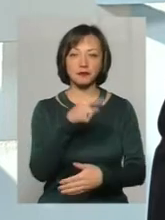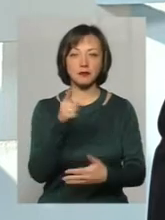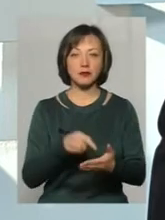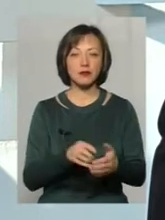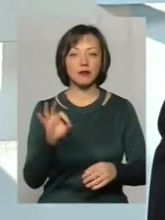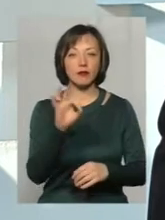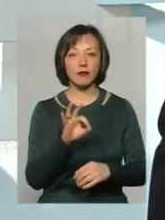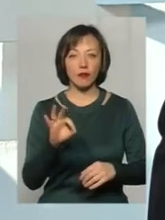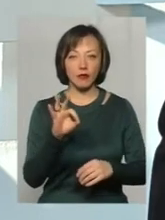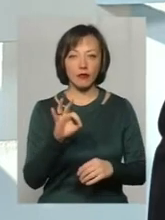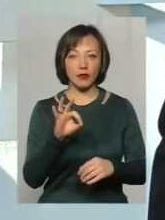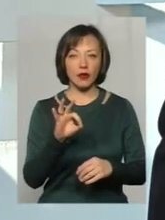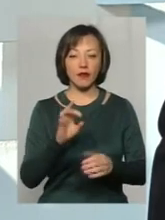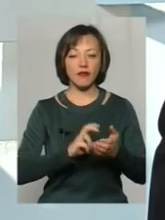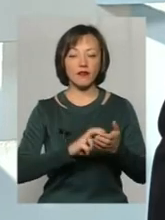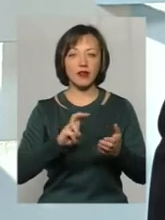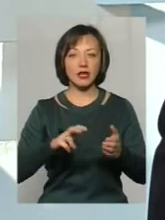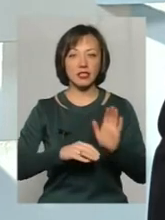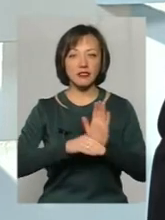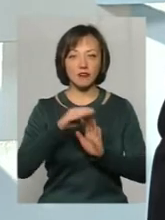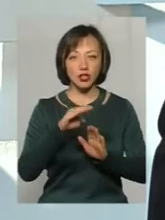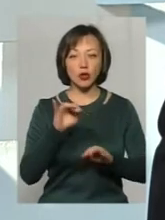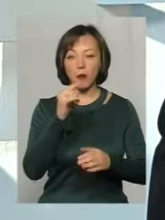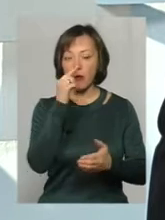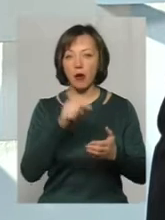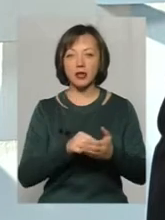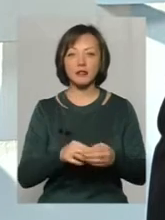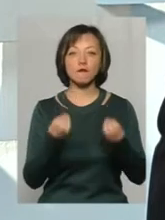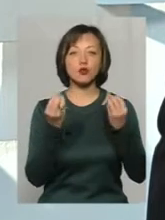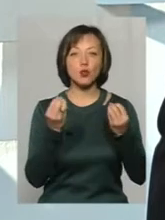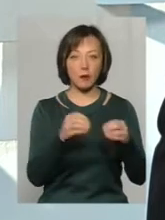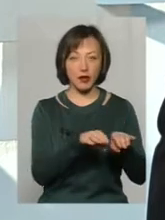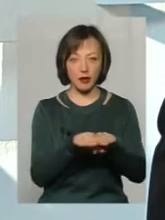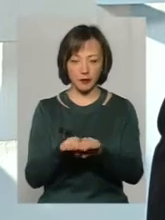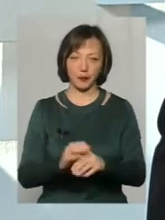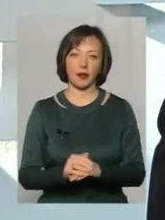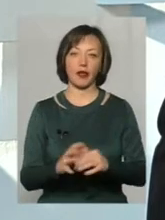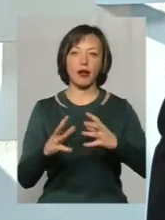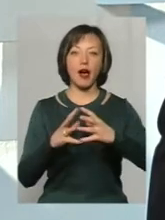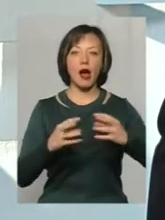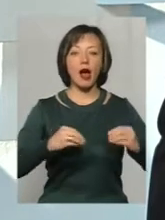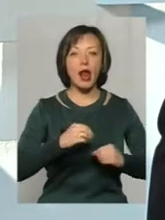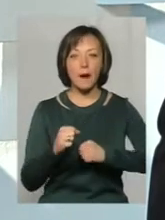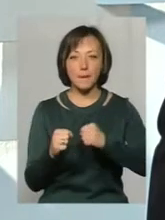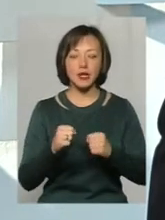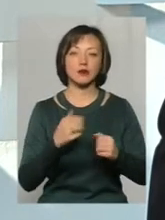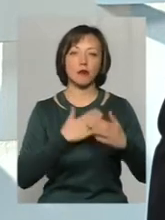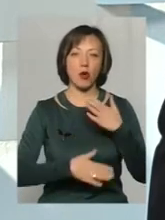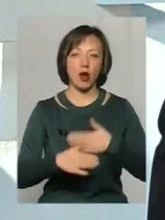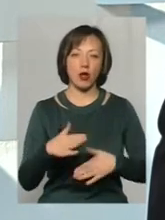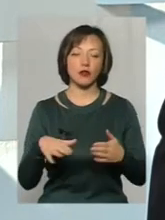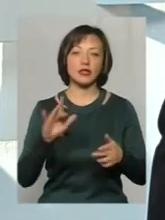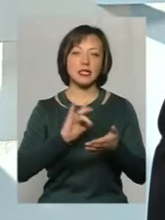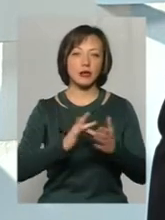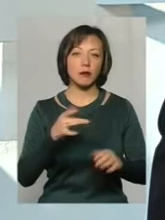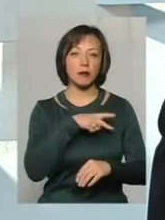вийти з вищої ліги і виступати у суперлізі. Регбісти порадували, також стали срібними призерами